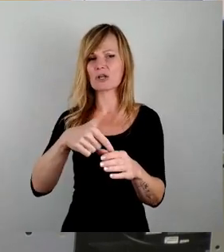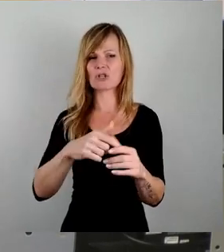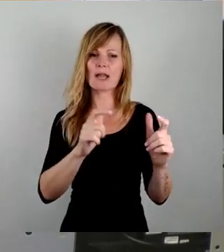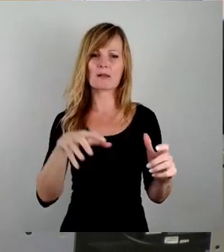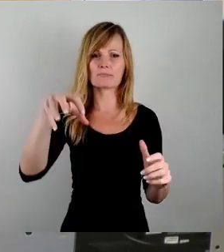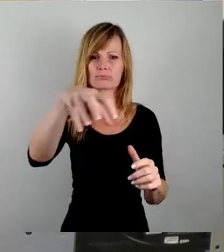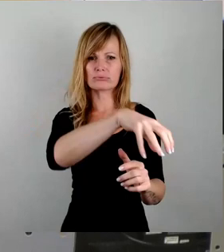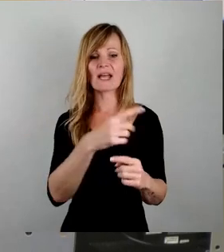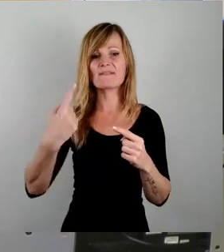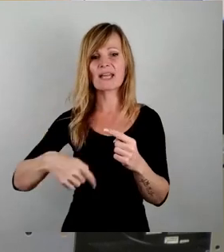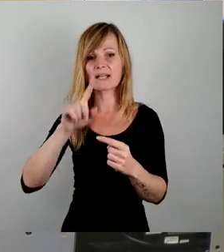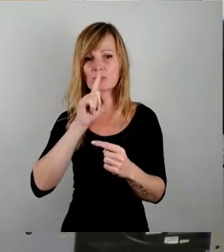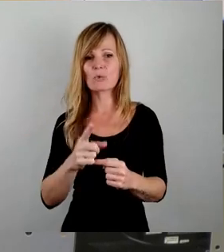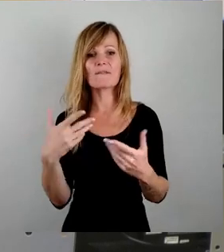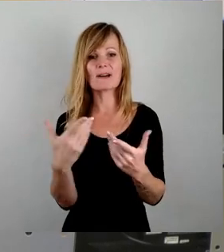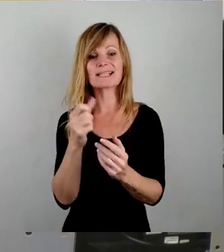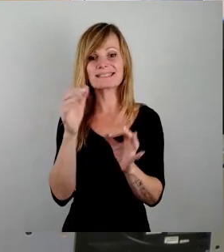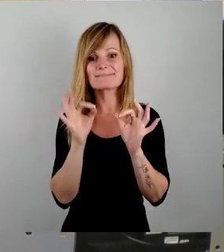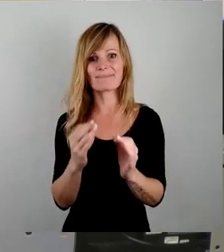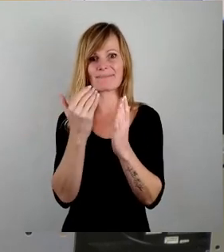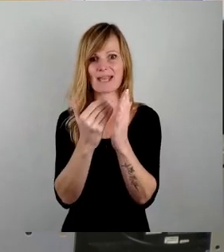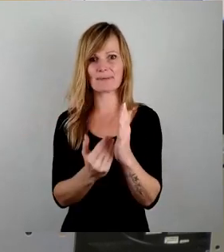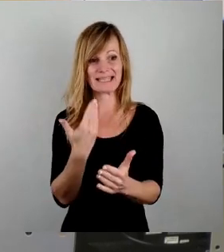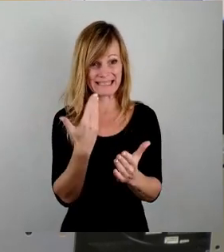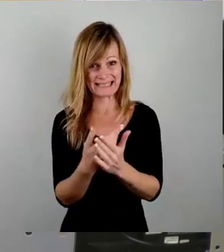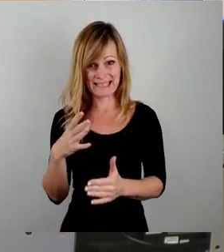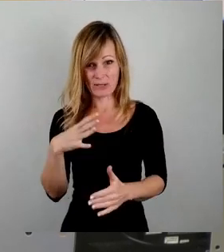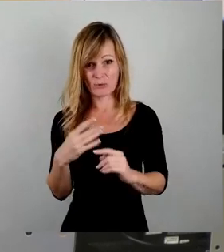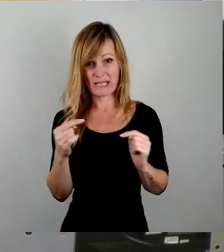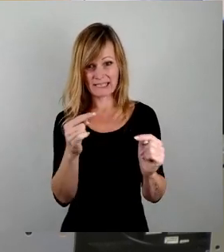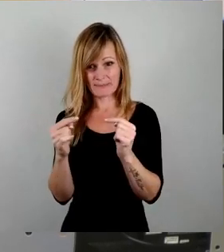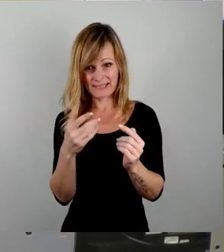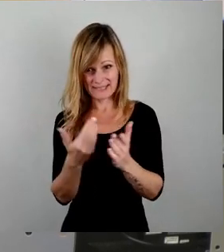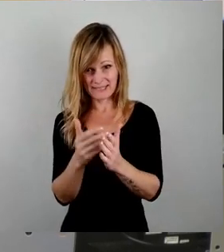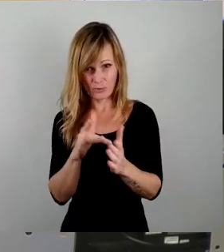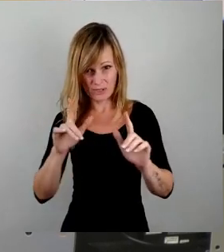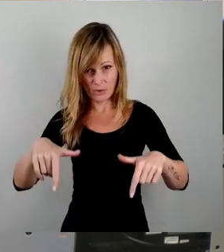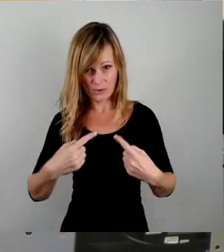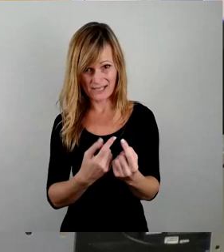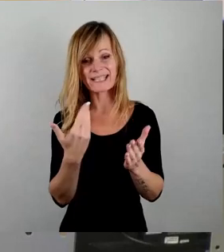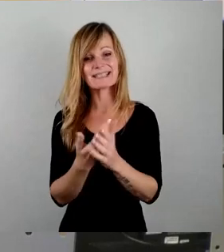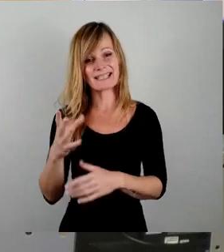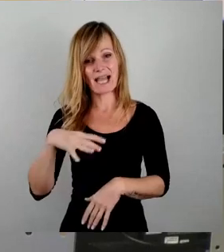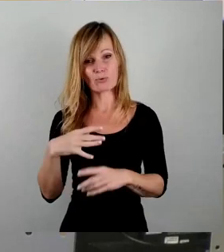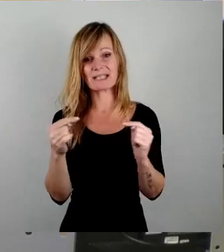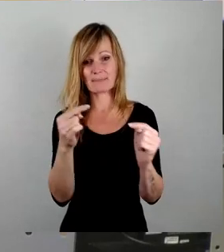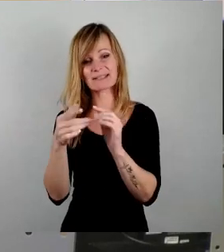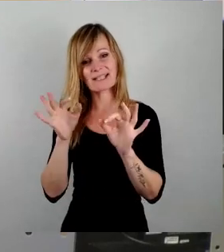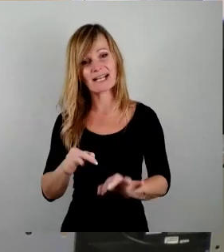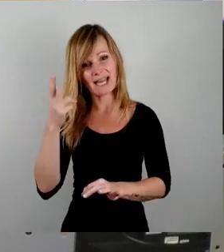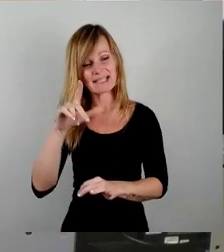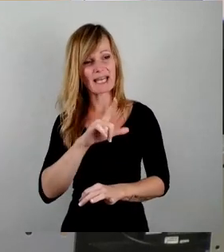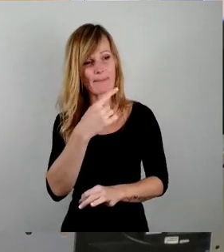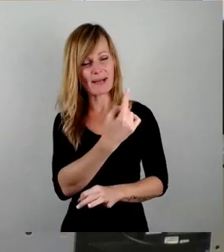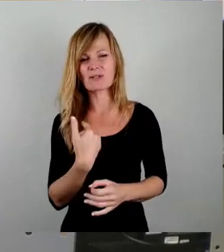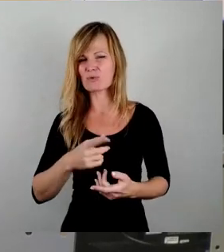Termin. Das veranlasst Sie zu einer aktuellen Debatte. Diese aktuelle Debatte, sehr geehrter Herr Lippmann, ist so unnötig